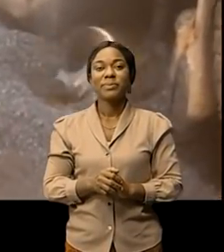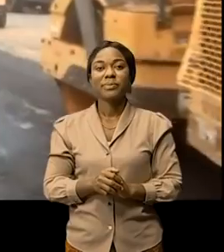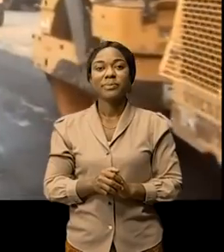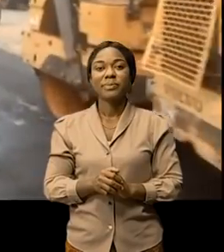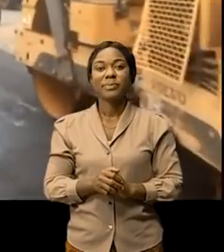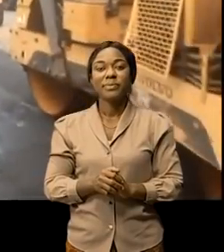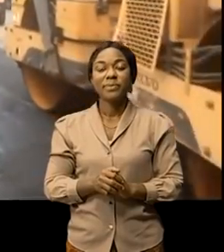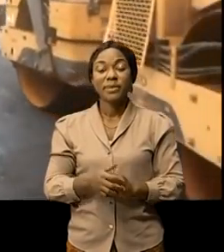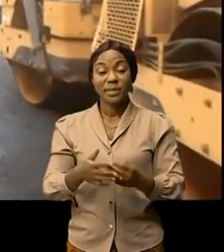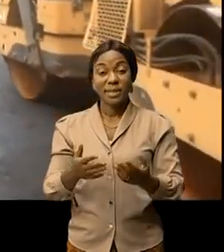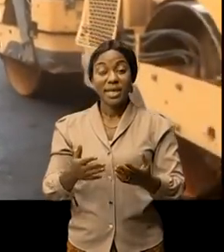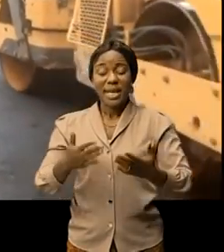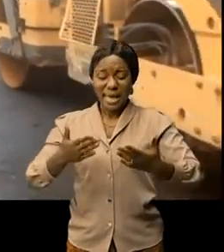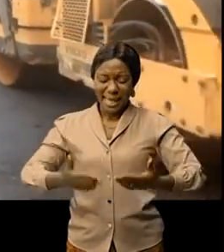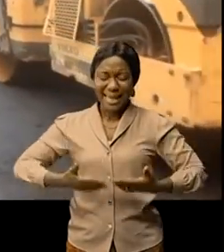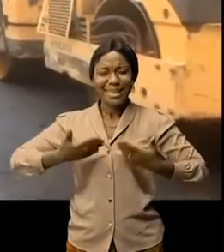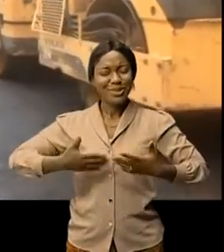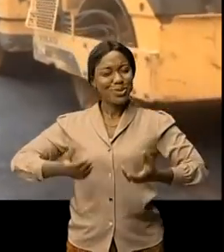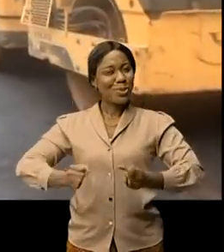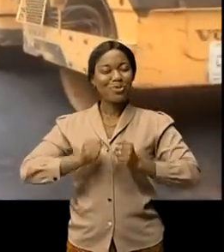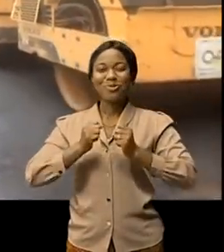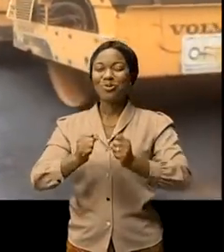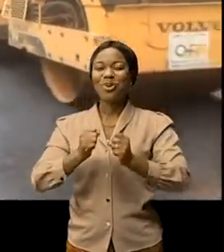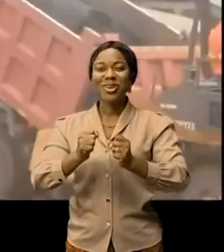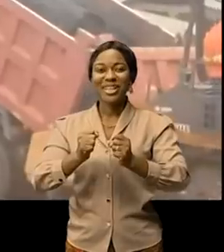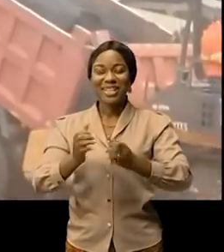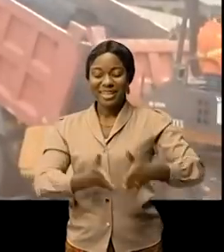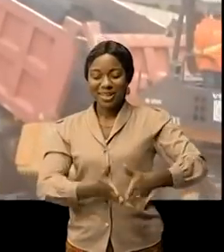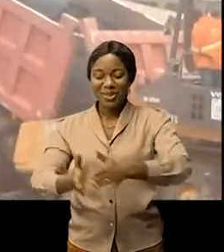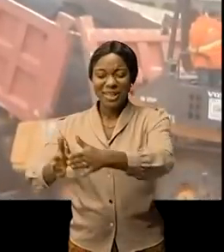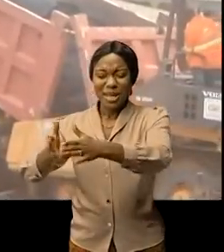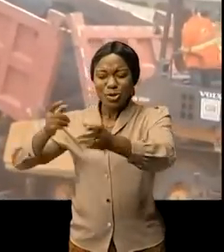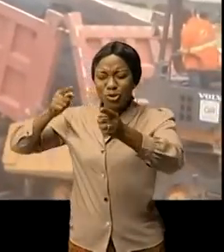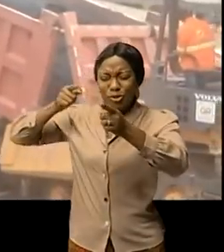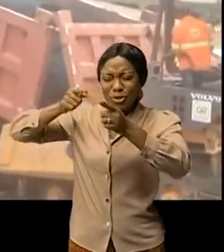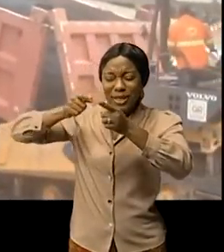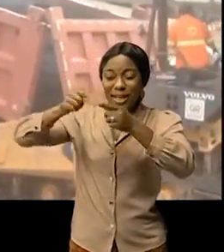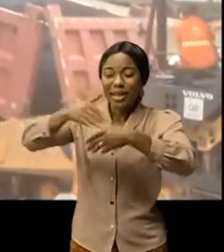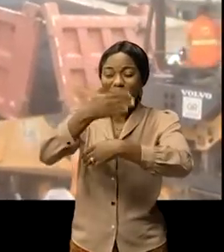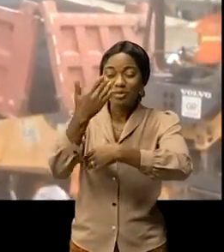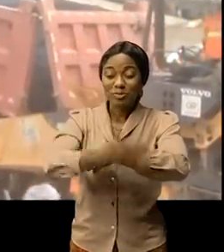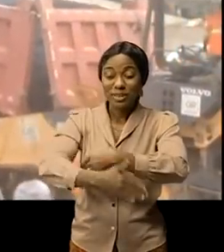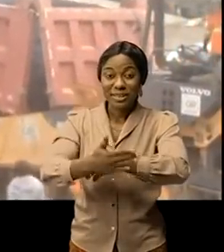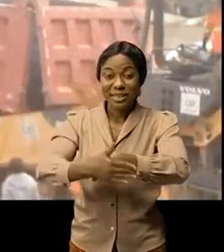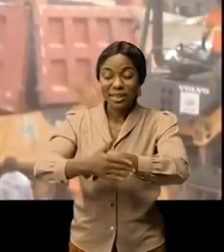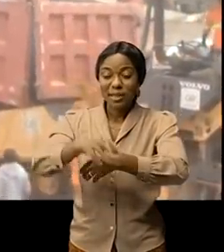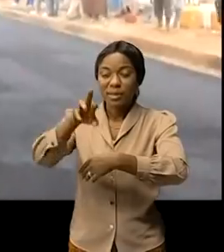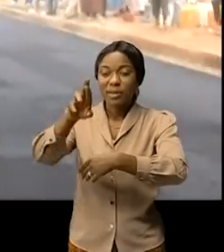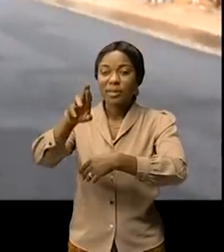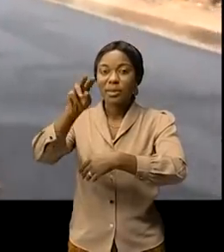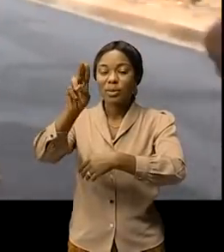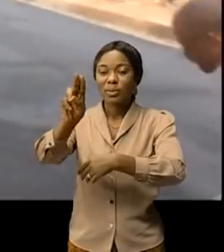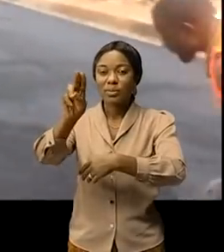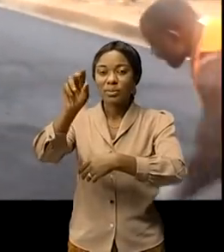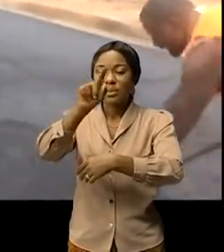C'est avec joie que les usagers et les riverains de la route qui mènent vers la frontière Ruzizi Premier apprécient les travaux d'achèvement de cette route